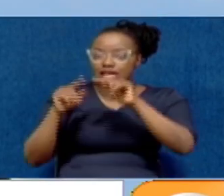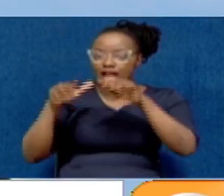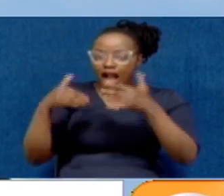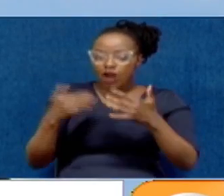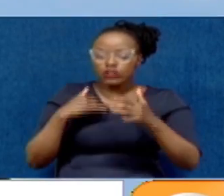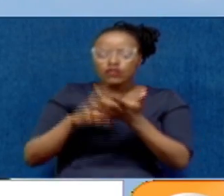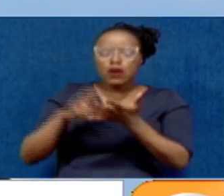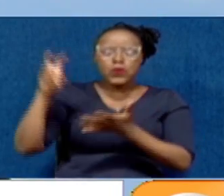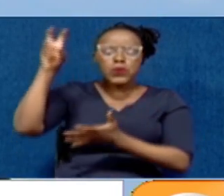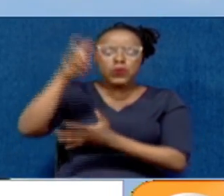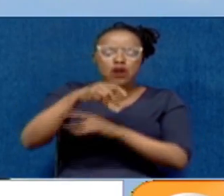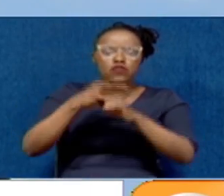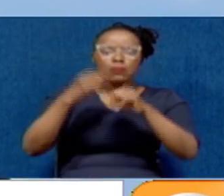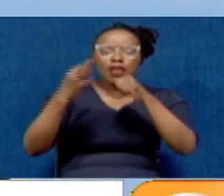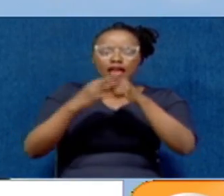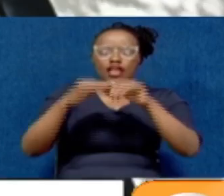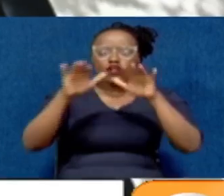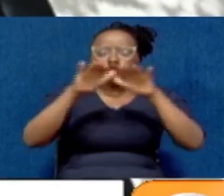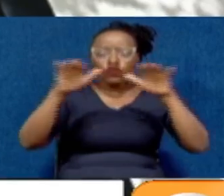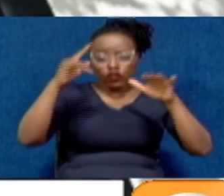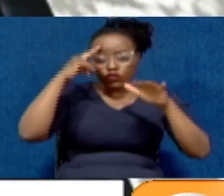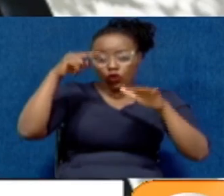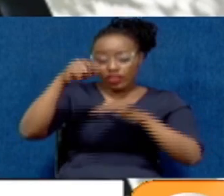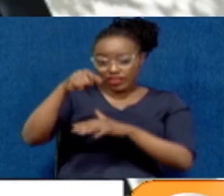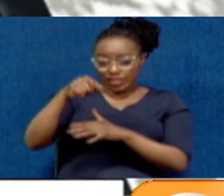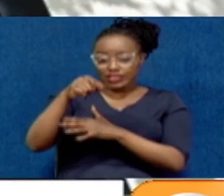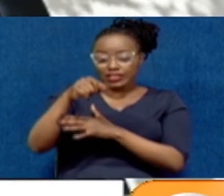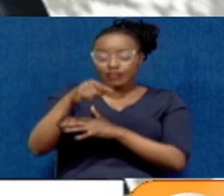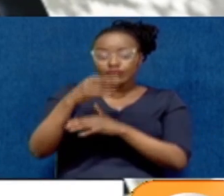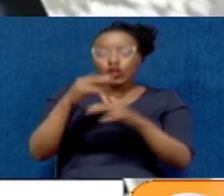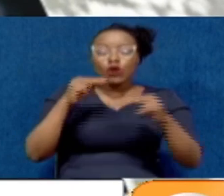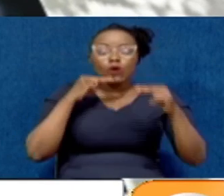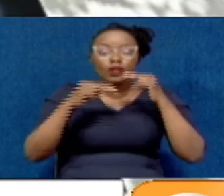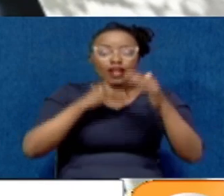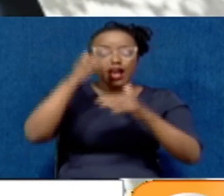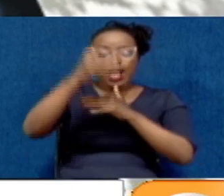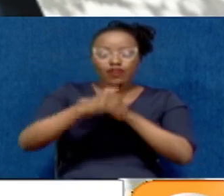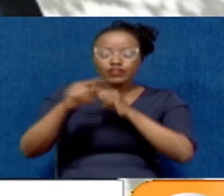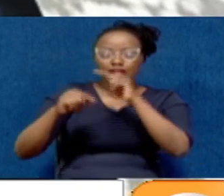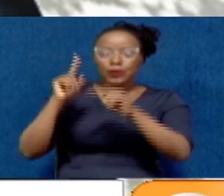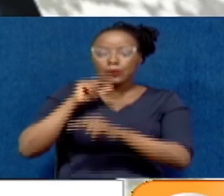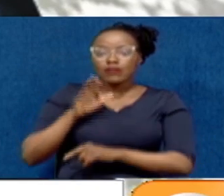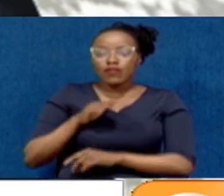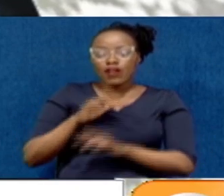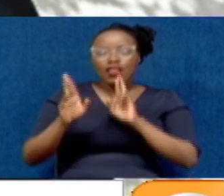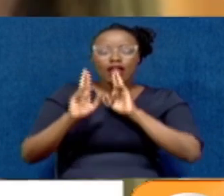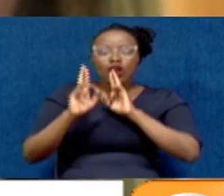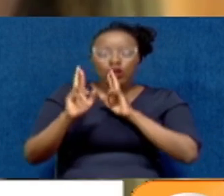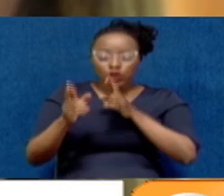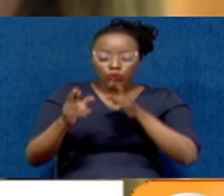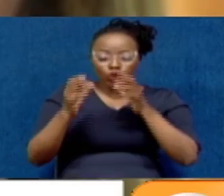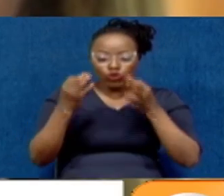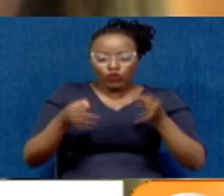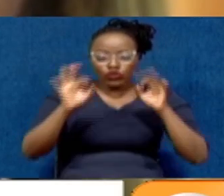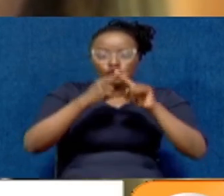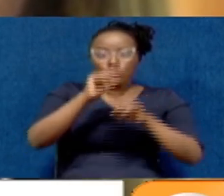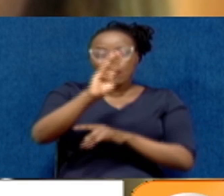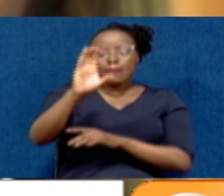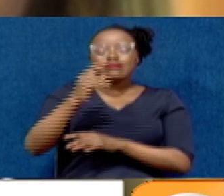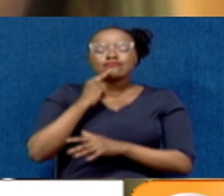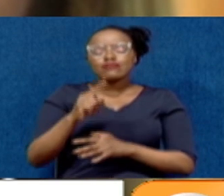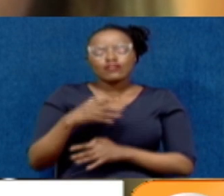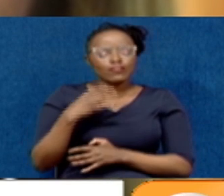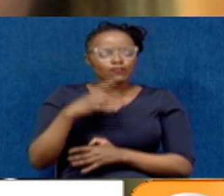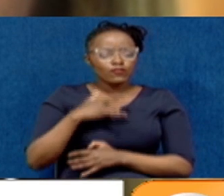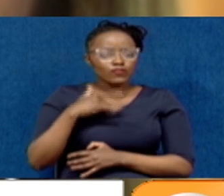kujitupa kutoka gorofa ya nane ya hoteli hiyo Baada ya Tukio hilo kutokea Kwenye tarifa rasmi, shirika la BBC limelezea kusikitishwa na